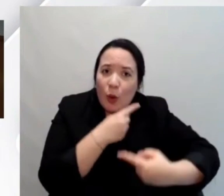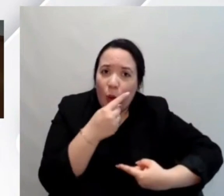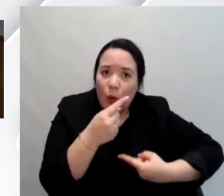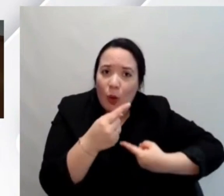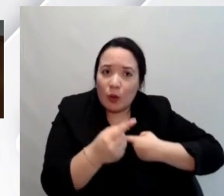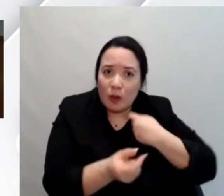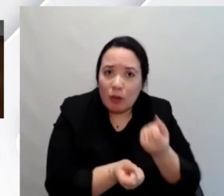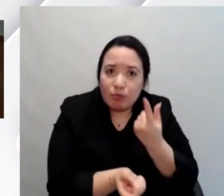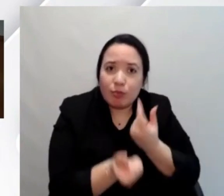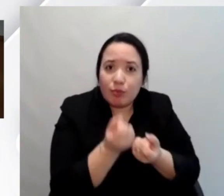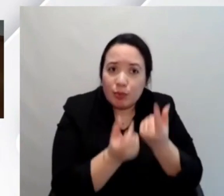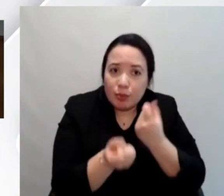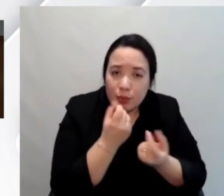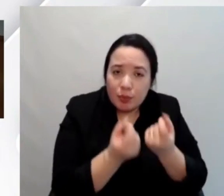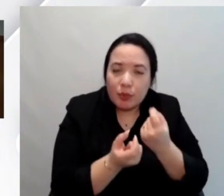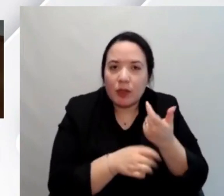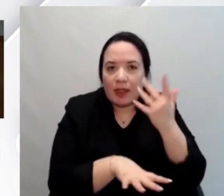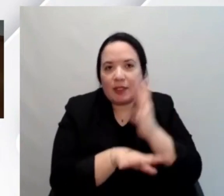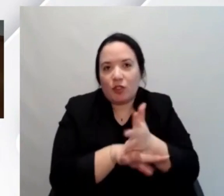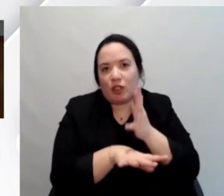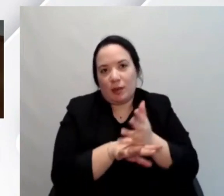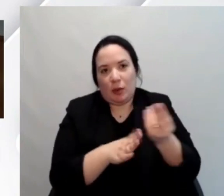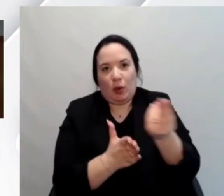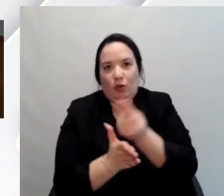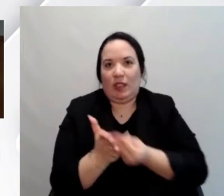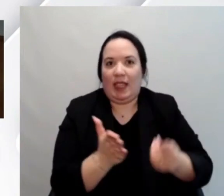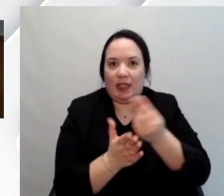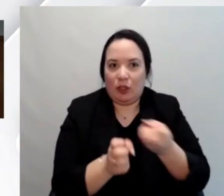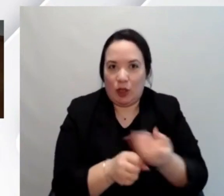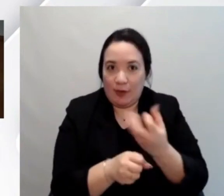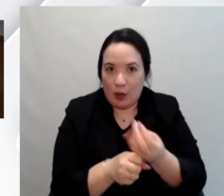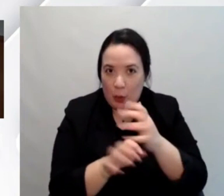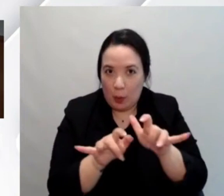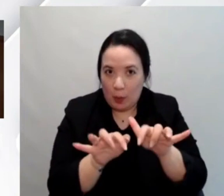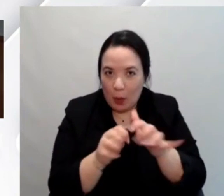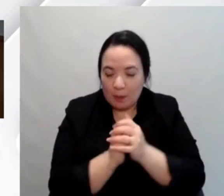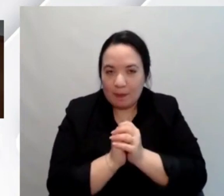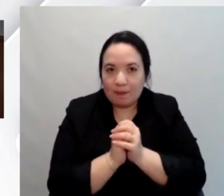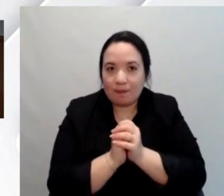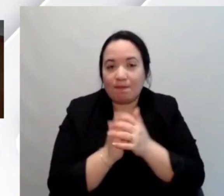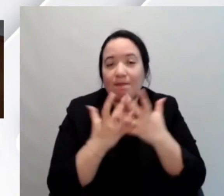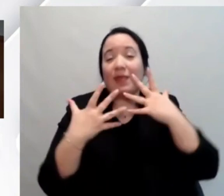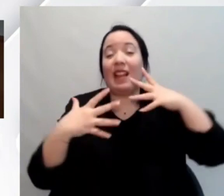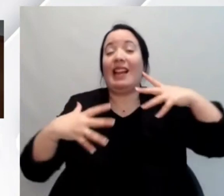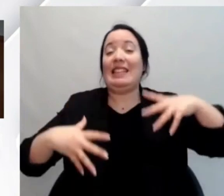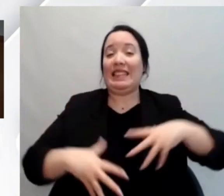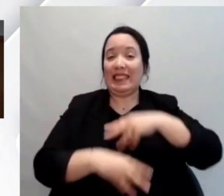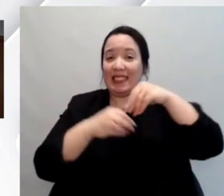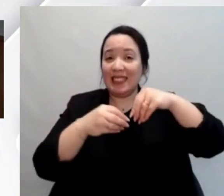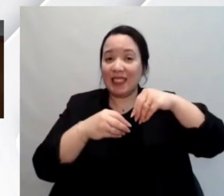problemi che si incontrano nella progettazione e nello sviluppo inizialmente